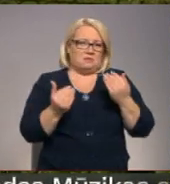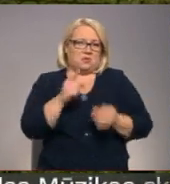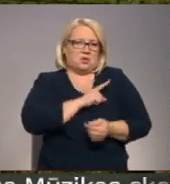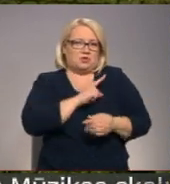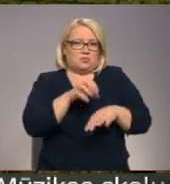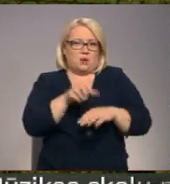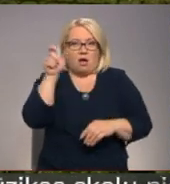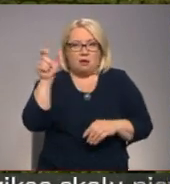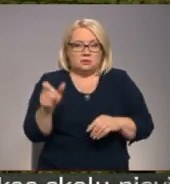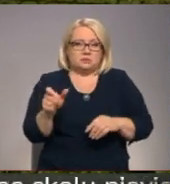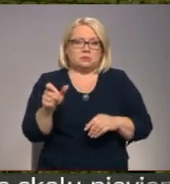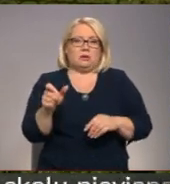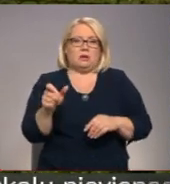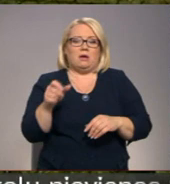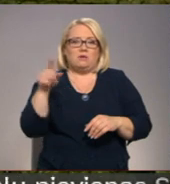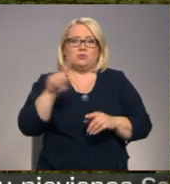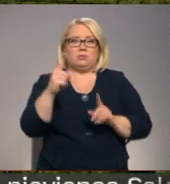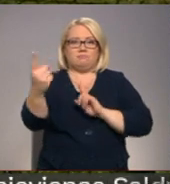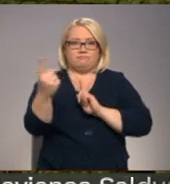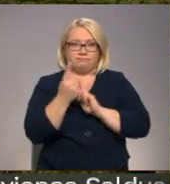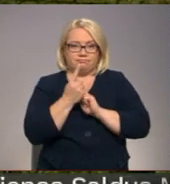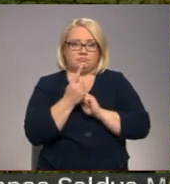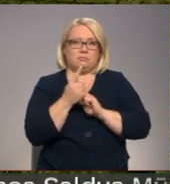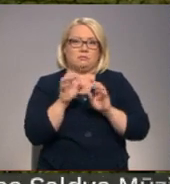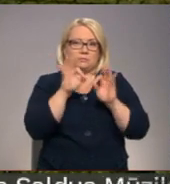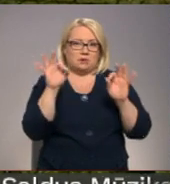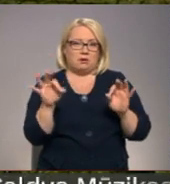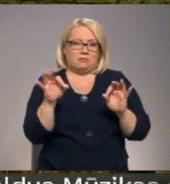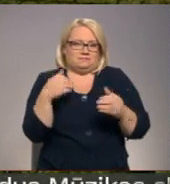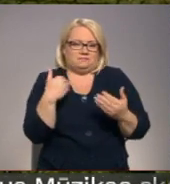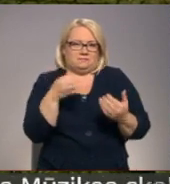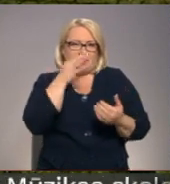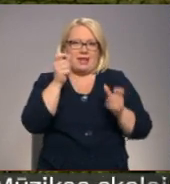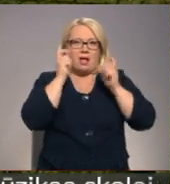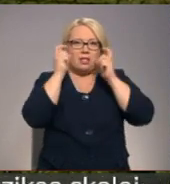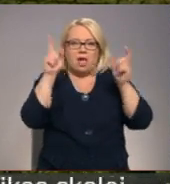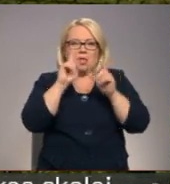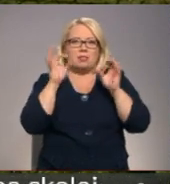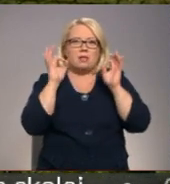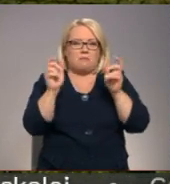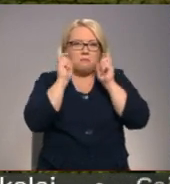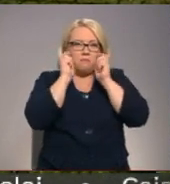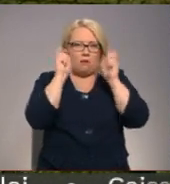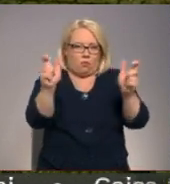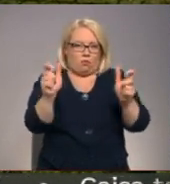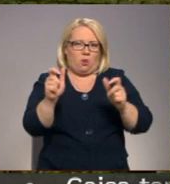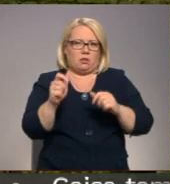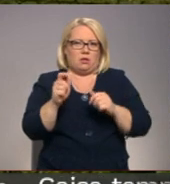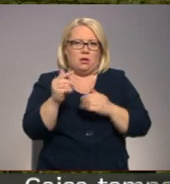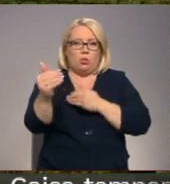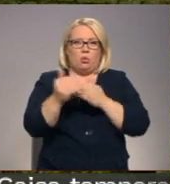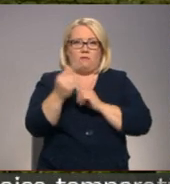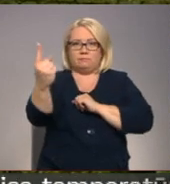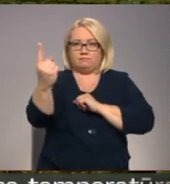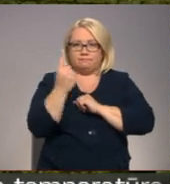viņš pieskrie man klāt un sāka, es pat neteikšu, liek, bet aurot. Tuvu klāt man